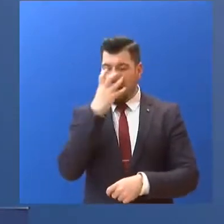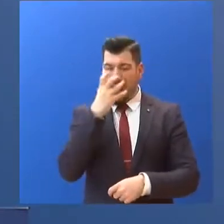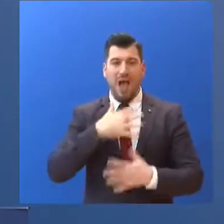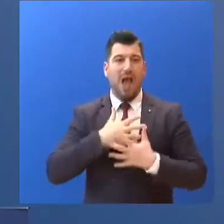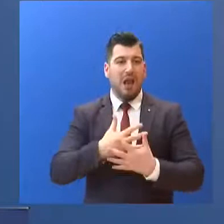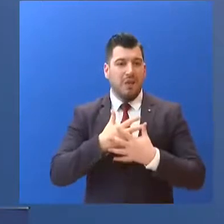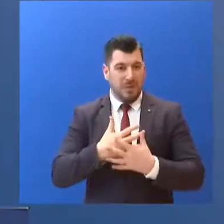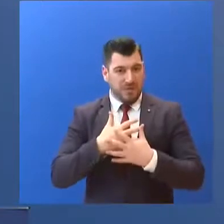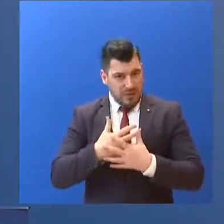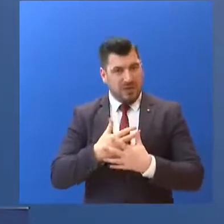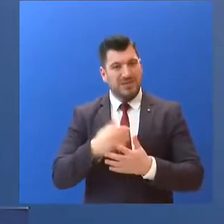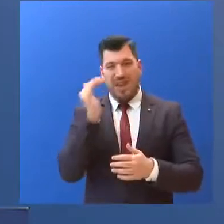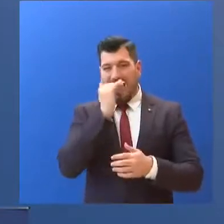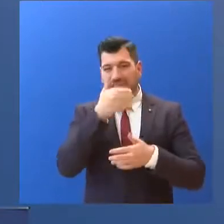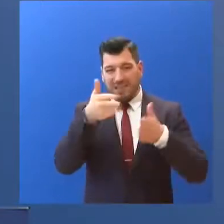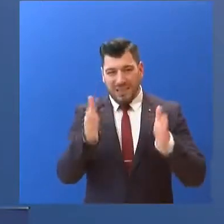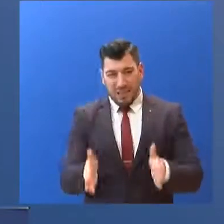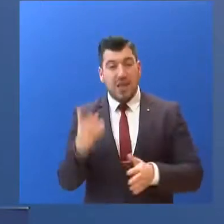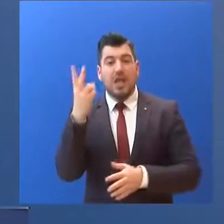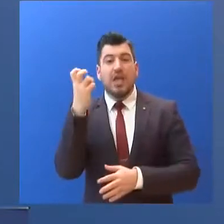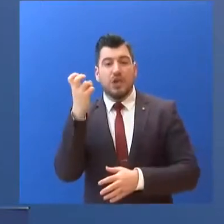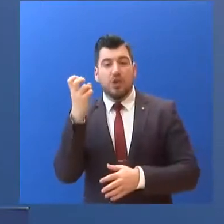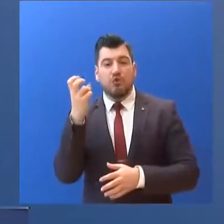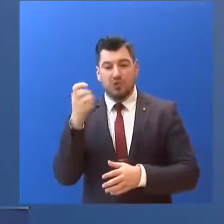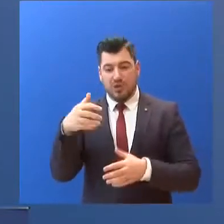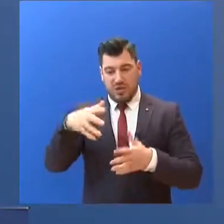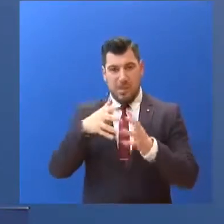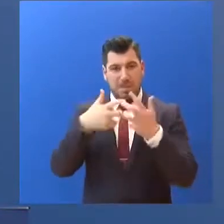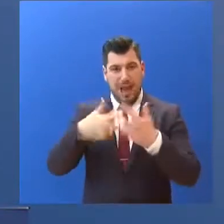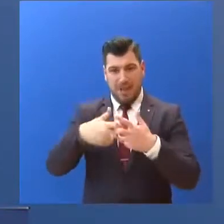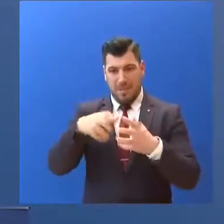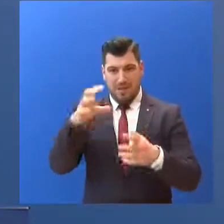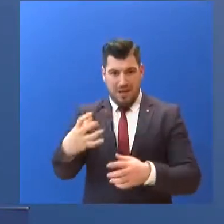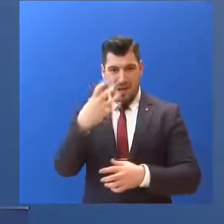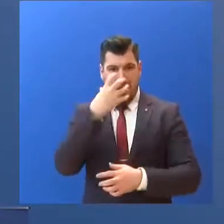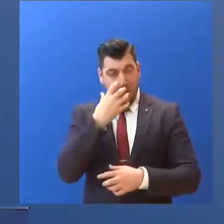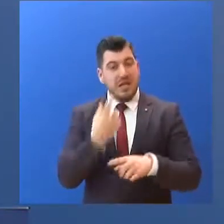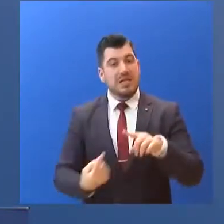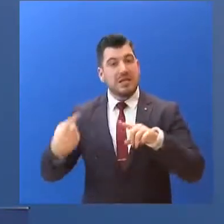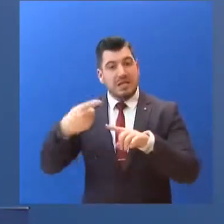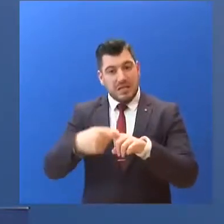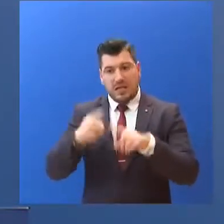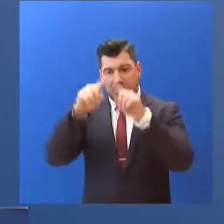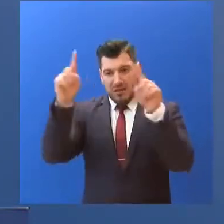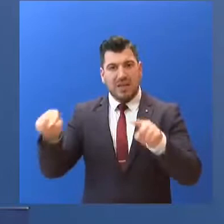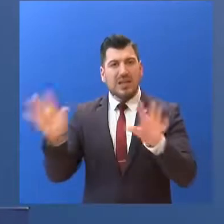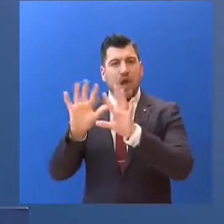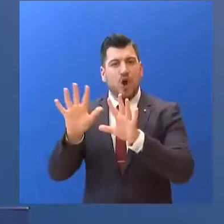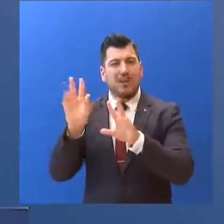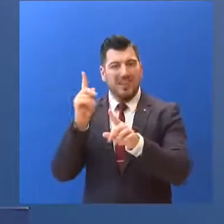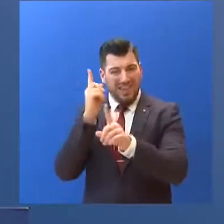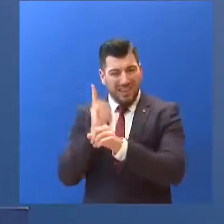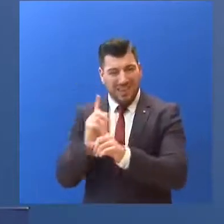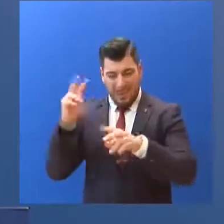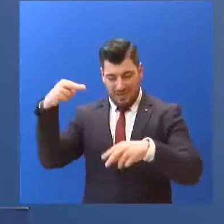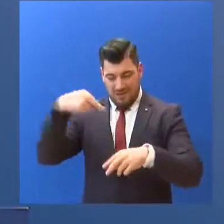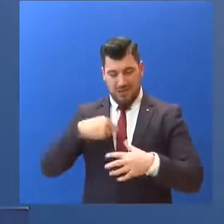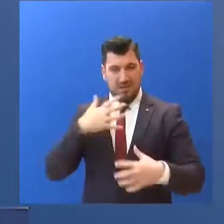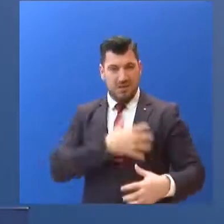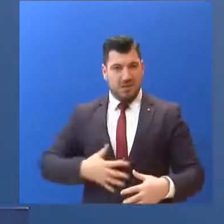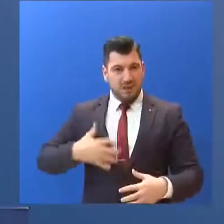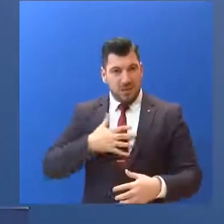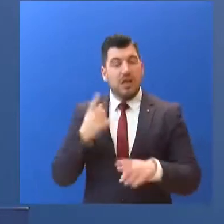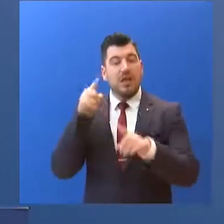θεραπείας... 20 φορητή αναπνευστήρες... 100 μόνιτορ παρακολούθησης ζωτικών οργάνων... 100 νοσοκομιακές